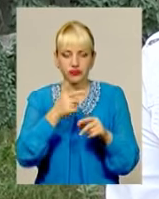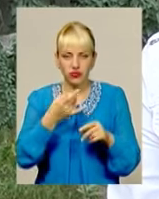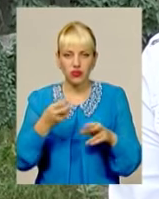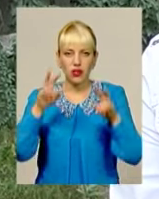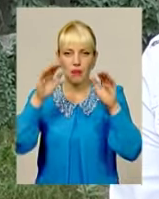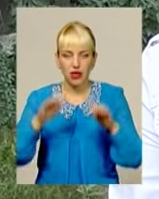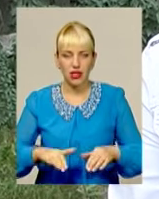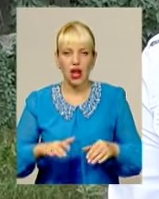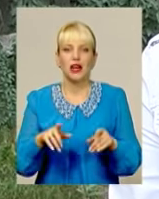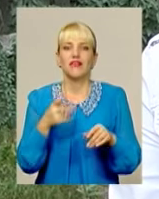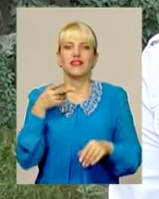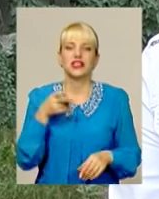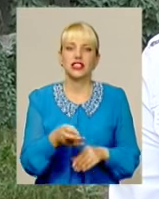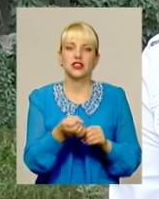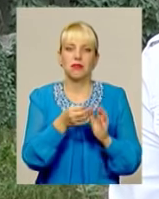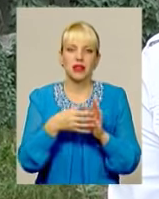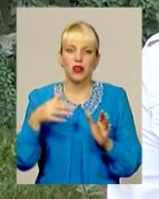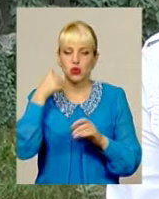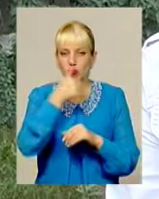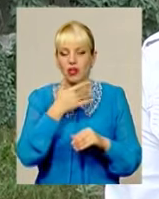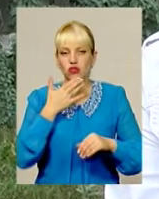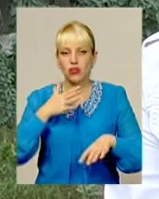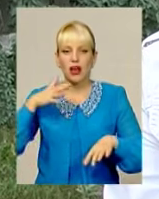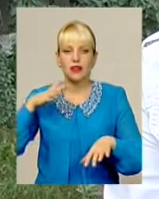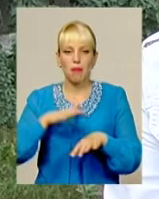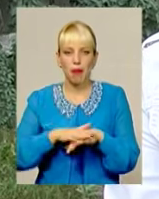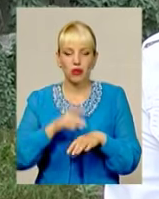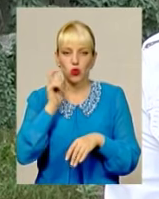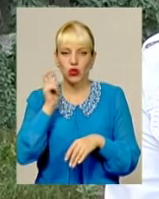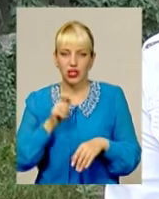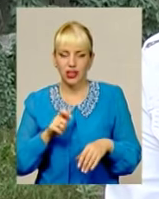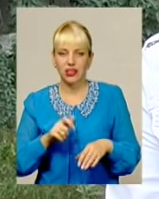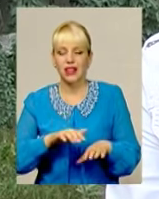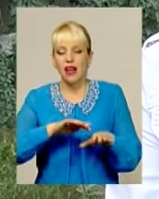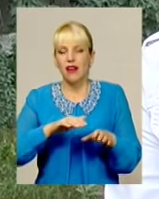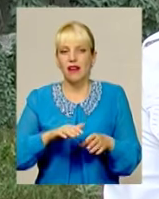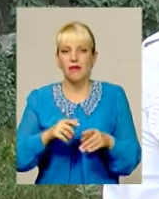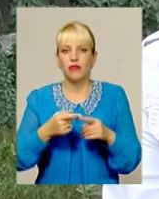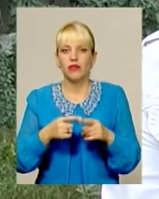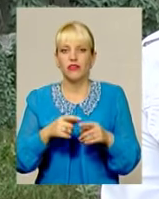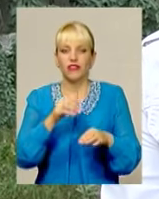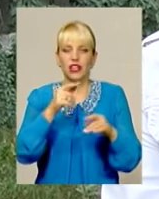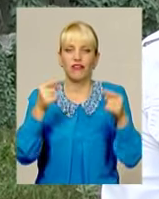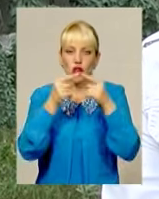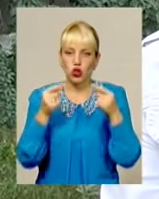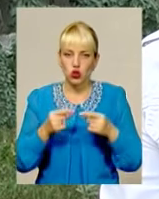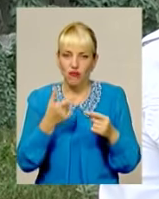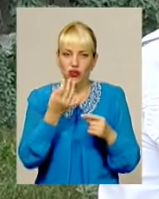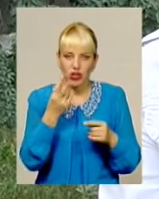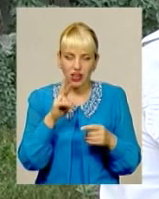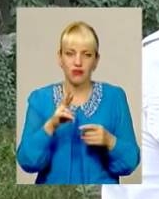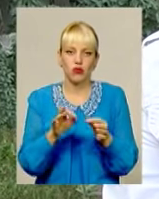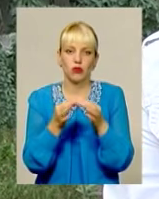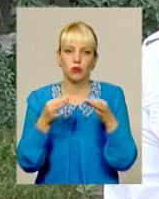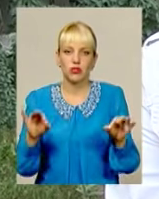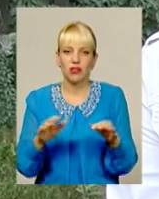У 2015 році Національний банк України відійшов від фіксованого до плаваючого курсу гривні, який